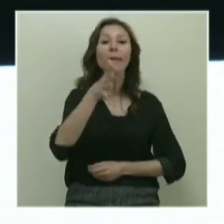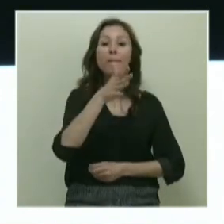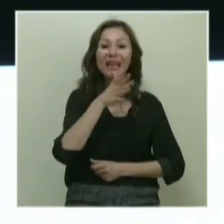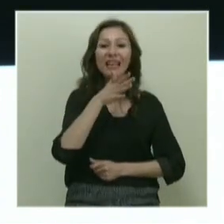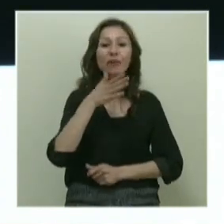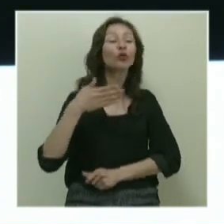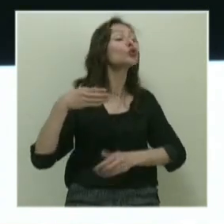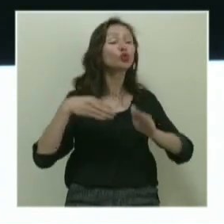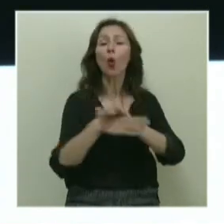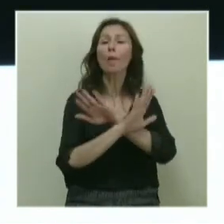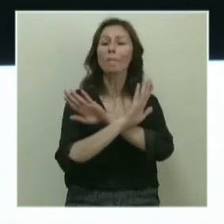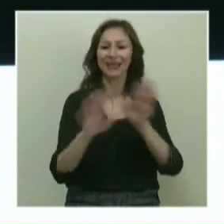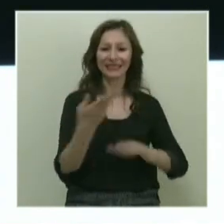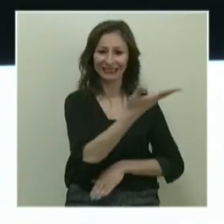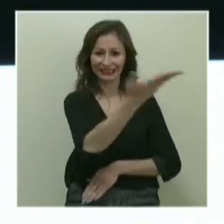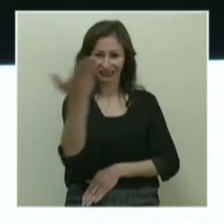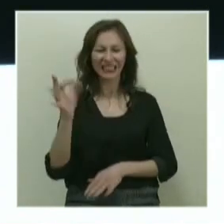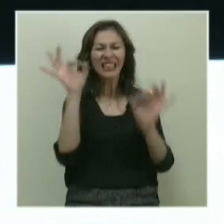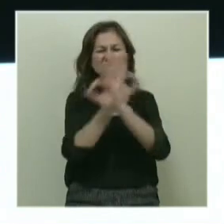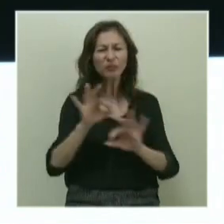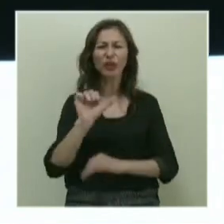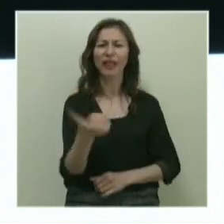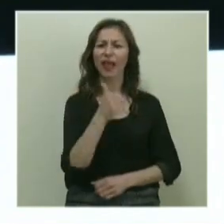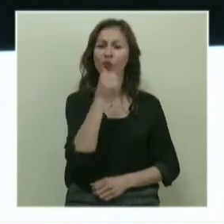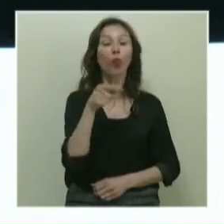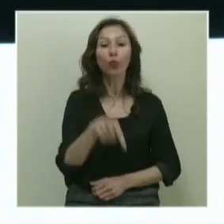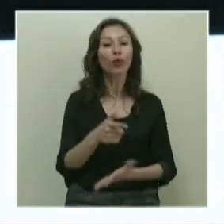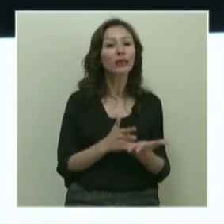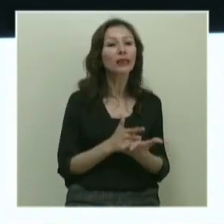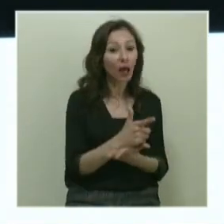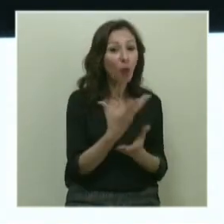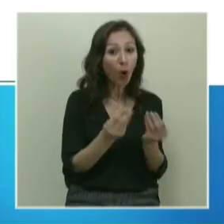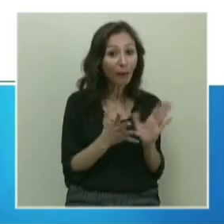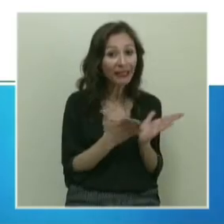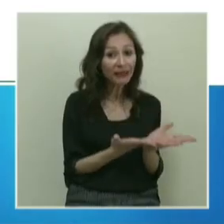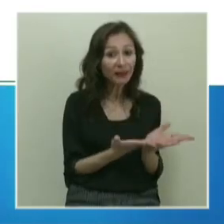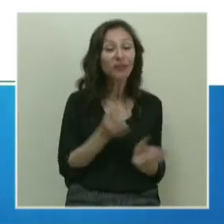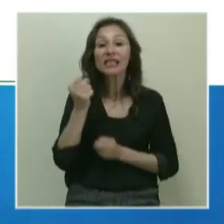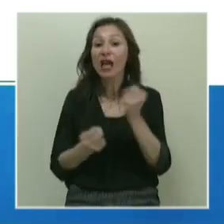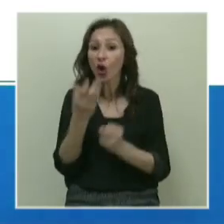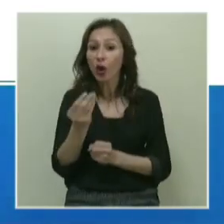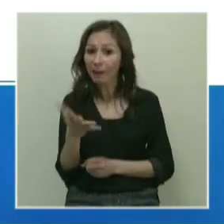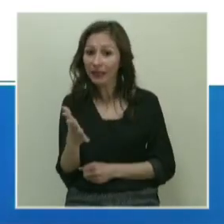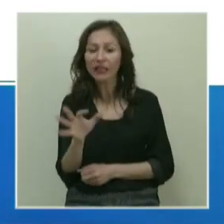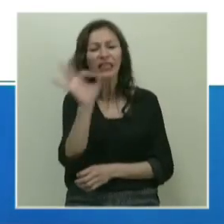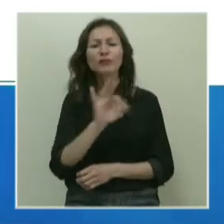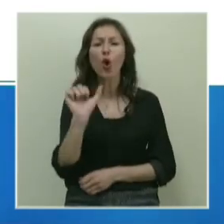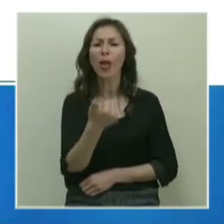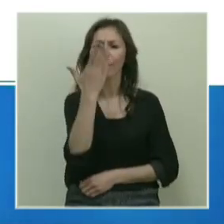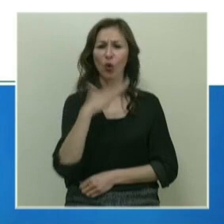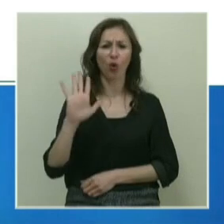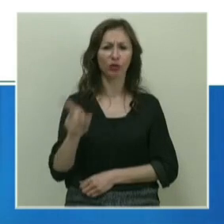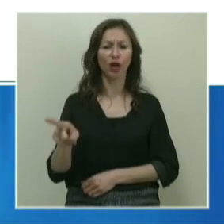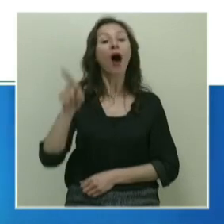sokmadığınız hiçbir şeyin değeri yok. Bu tarım olabilir, sanayi olabiliriz mi? Hiçbir önemi yok.